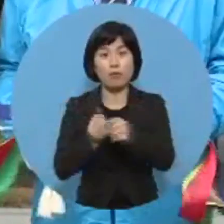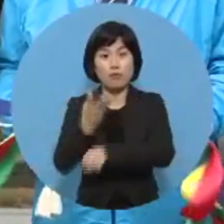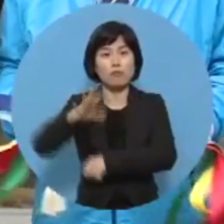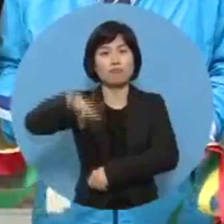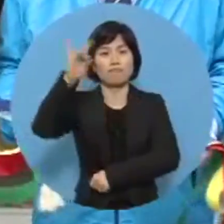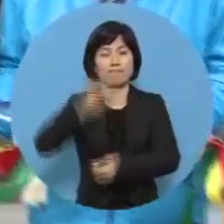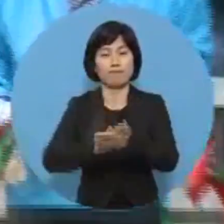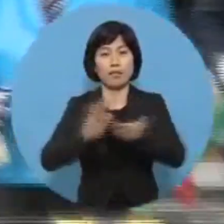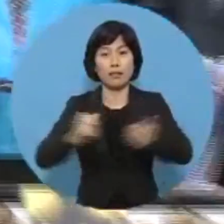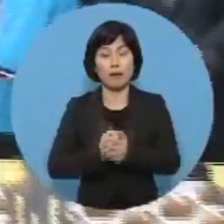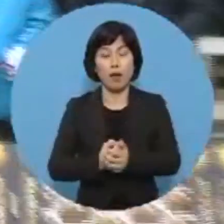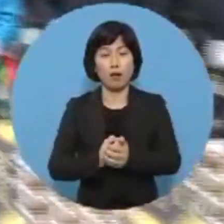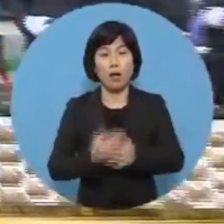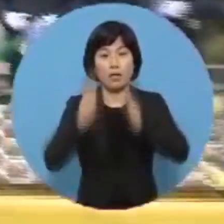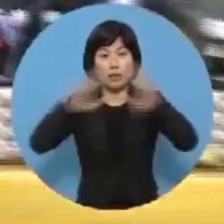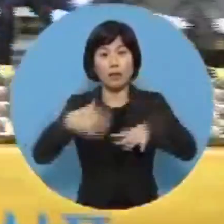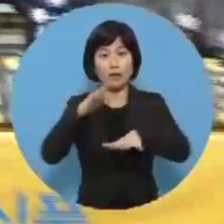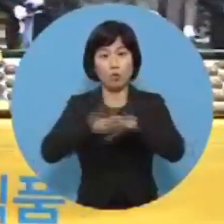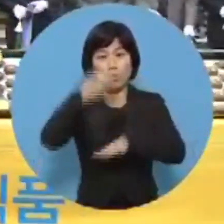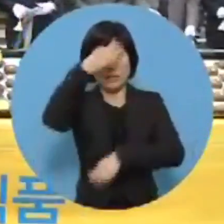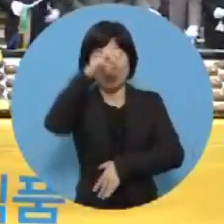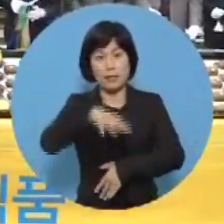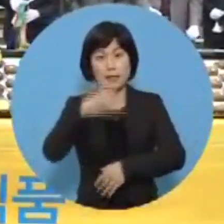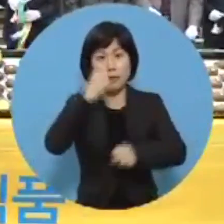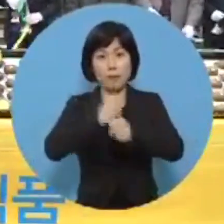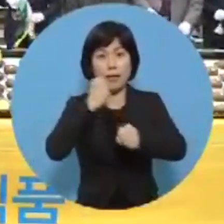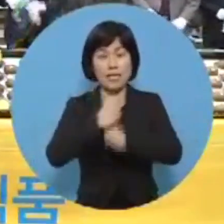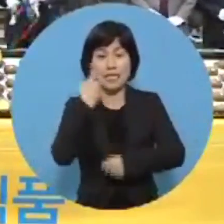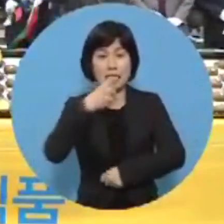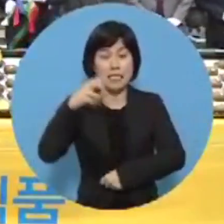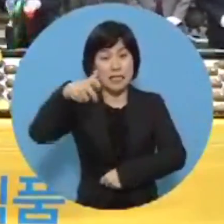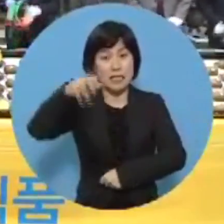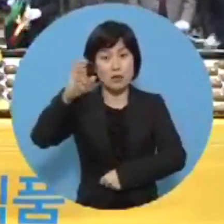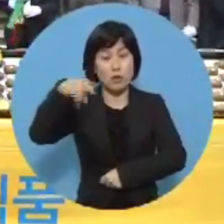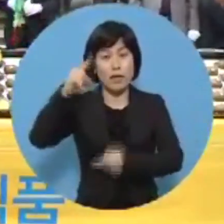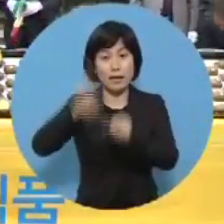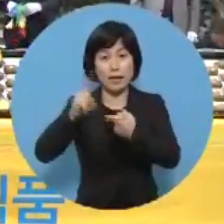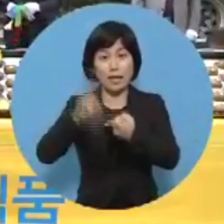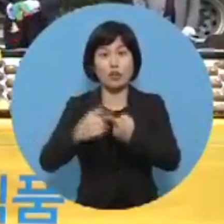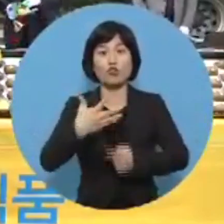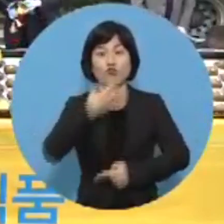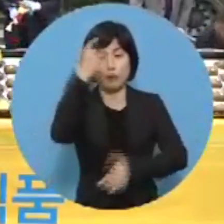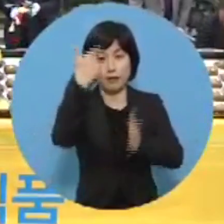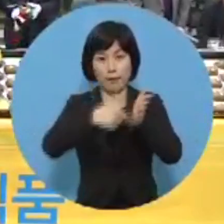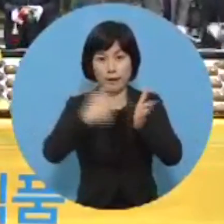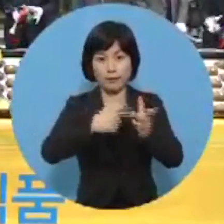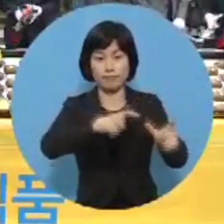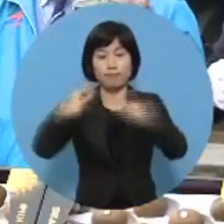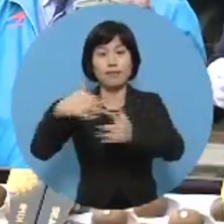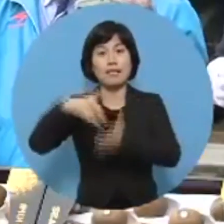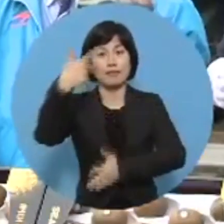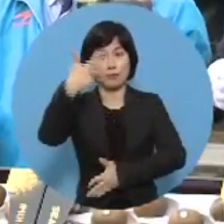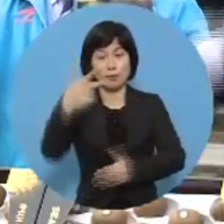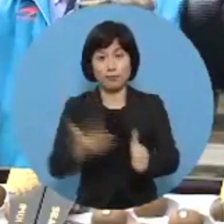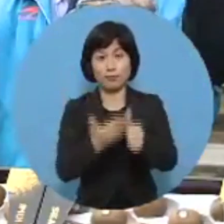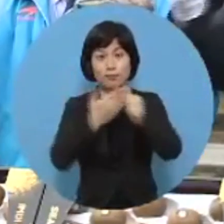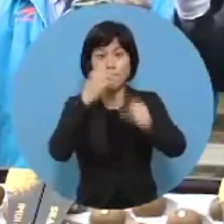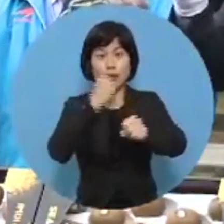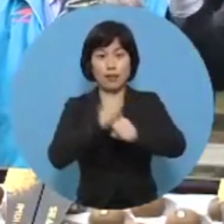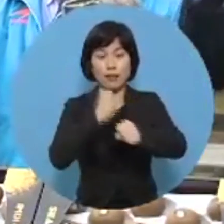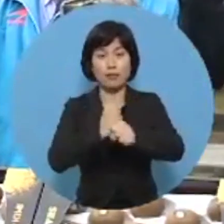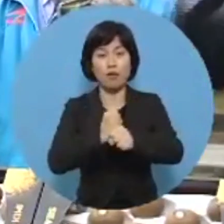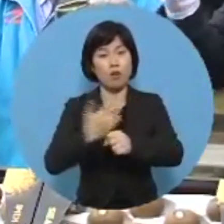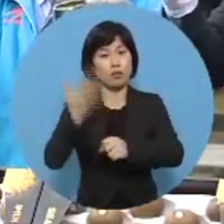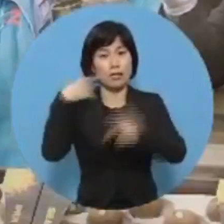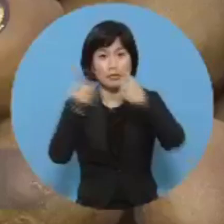전남농업기술원에서 개발한 해금 골드키의 품종이 순천, 강진 등 도내 7곳에서 생산돼 지난 24일